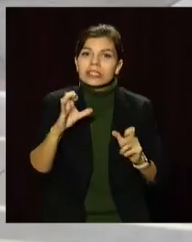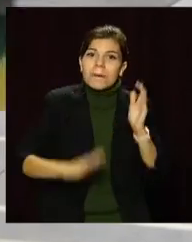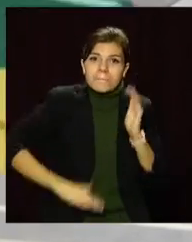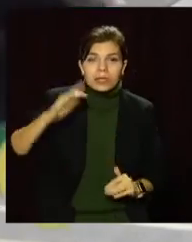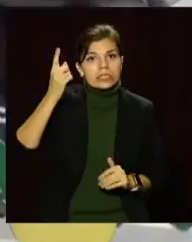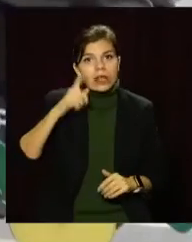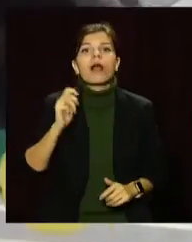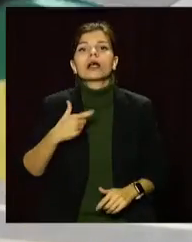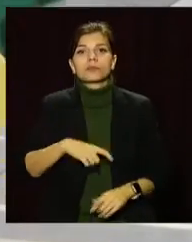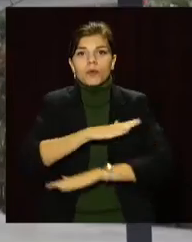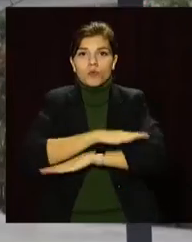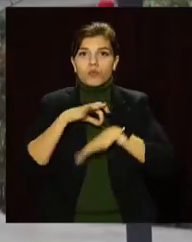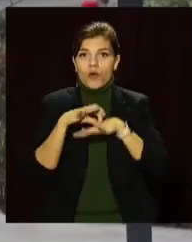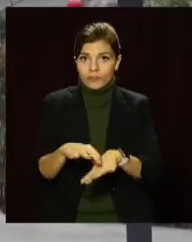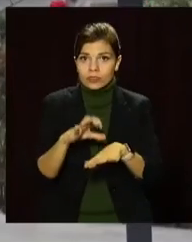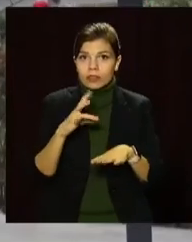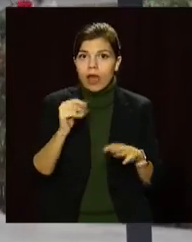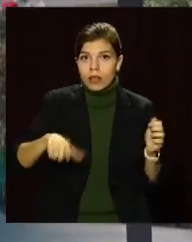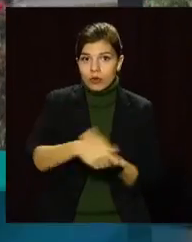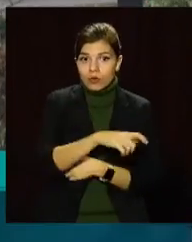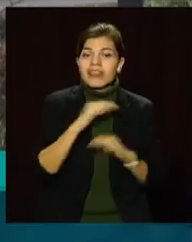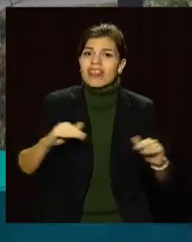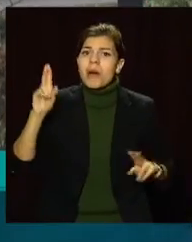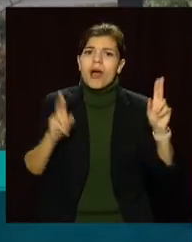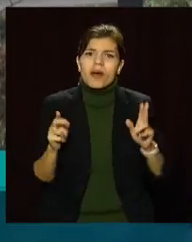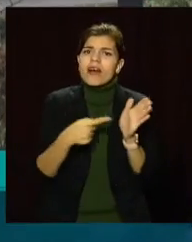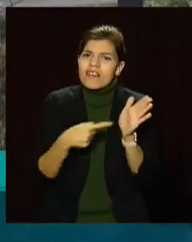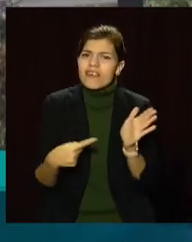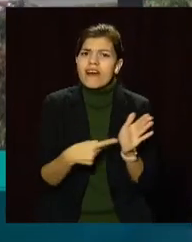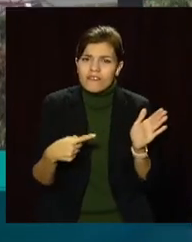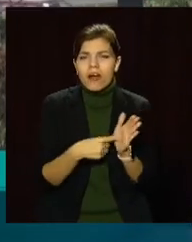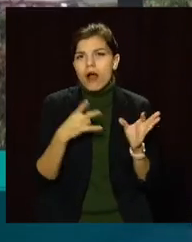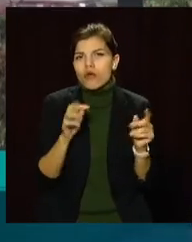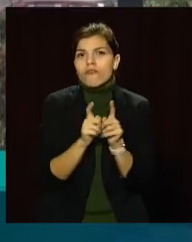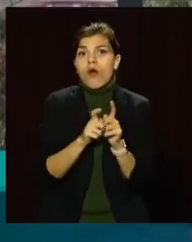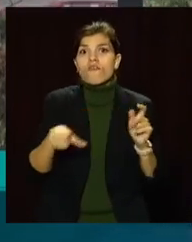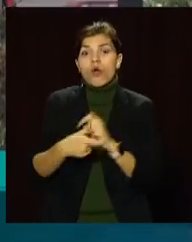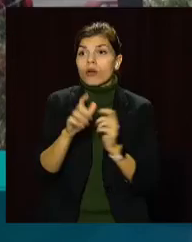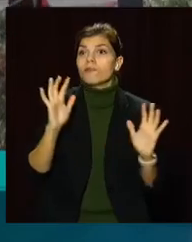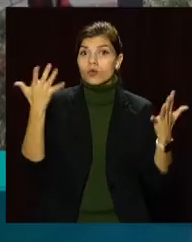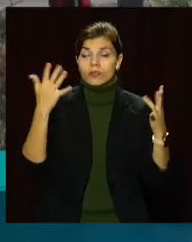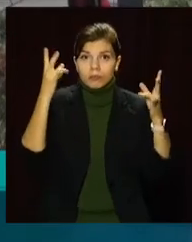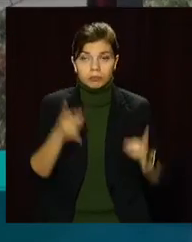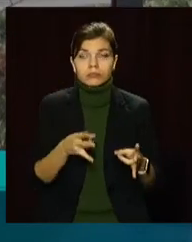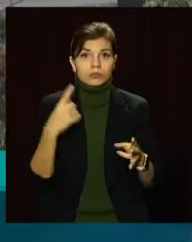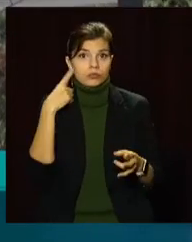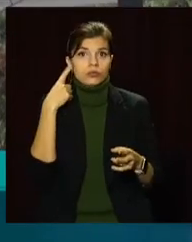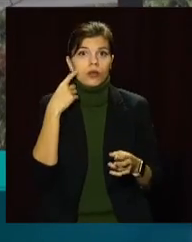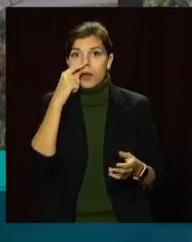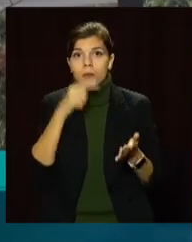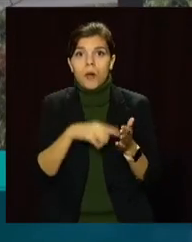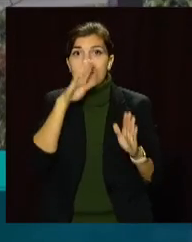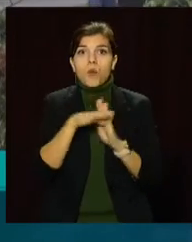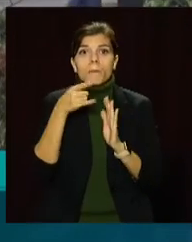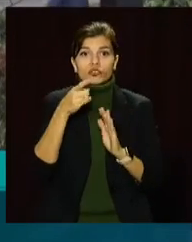знала, як поводити себе на дорозі. З дітьми скільки не повторяй правила, але все одно десь в місті відбувається несчасті, десь потрапляють